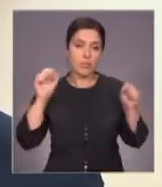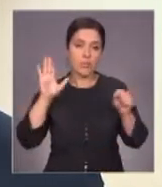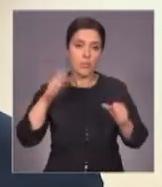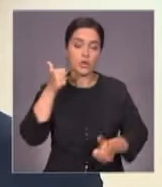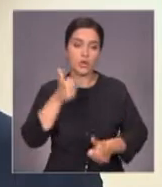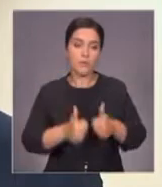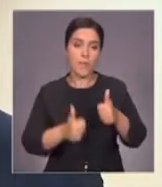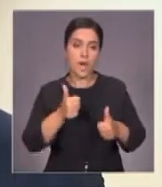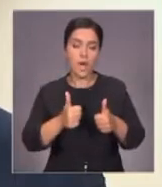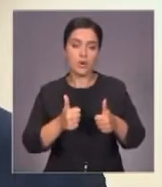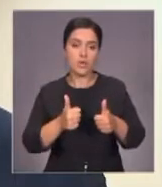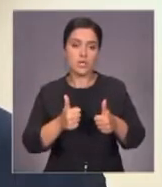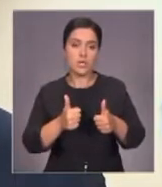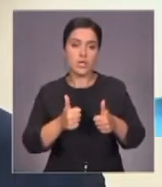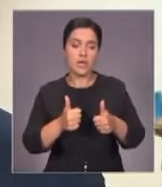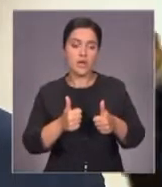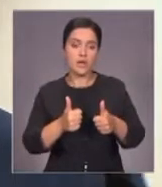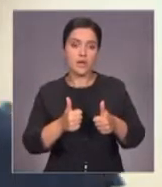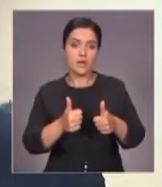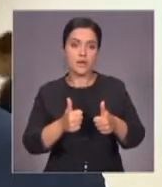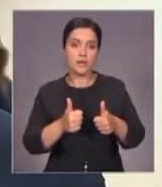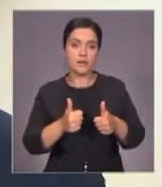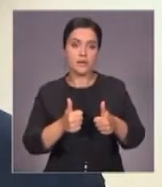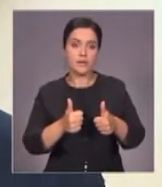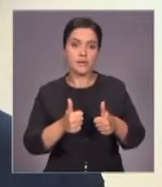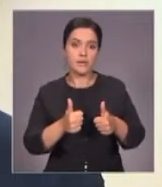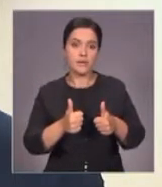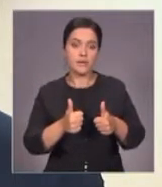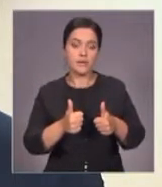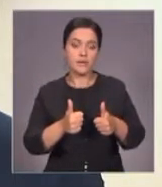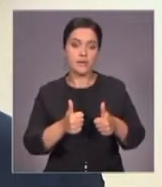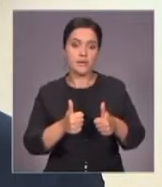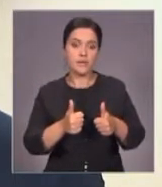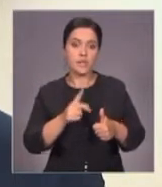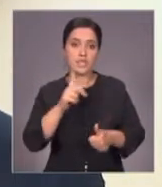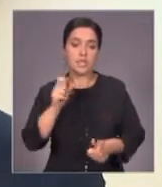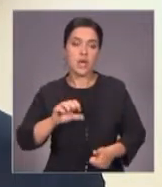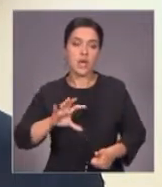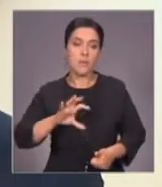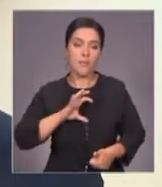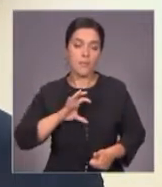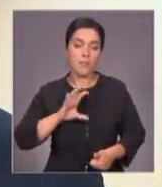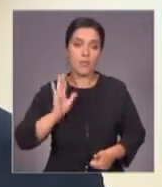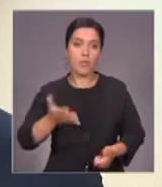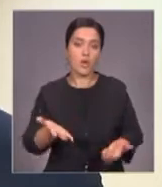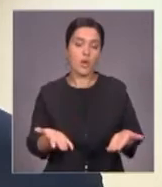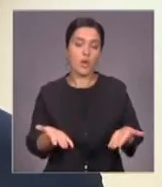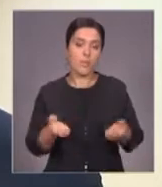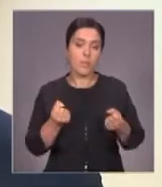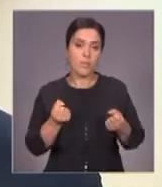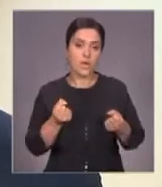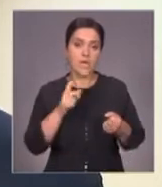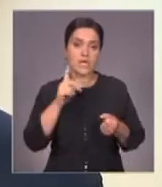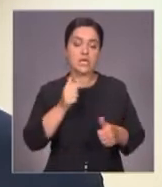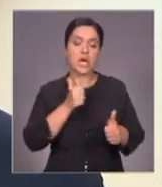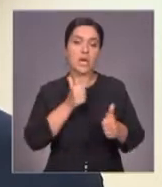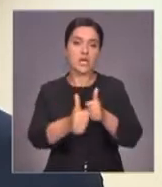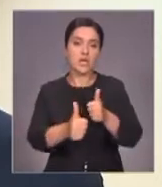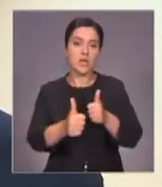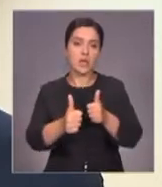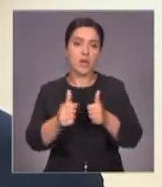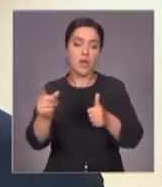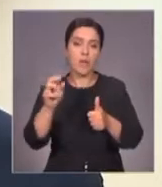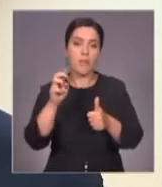бороться не только за звание чемпионов мира, они будут бороться за рейтинговые очки, которые